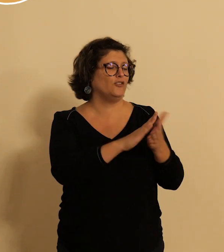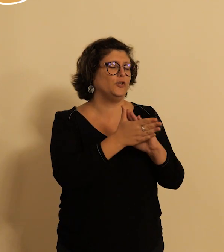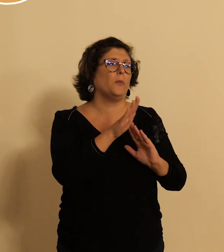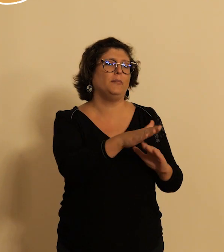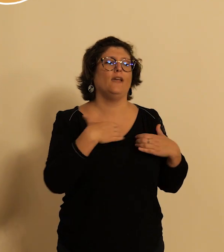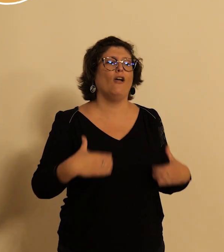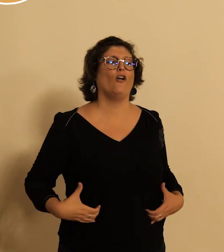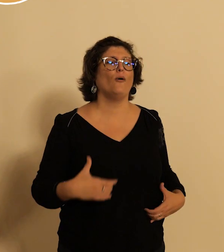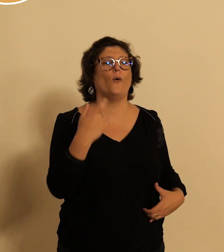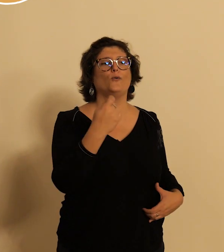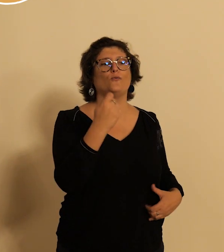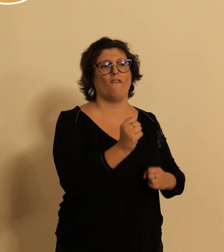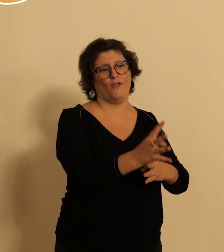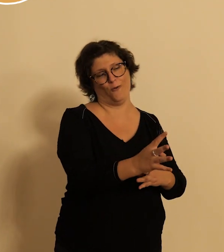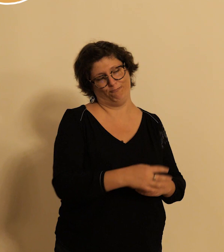allez-y madame